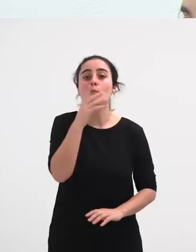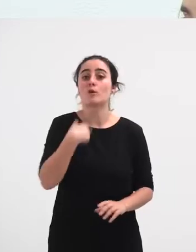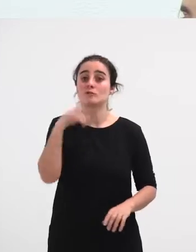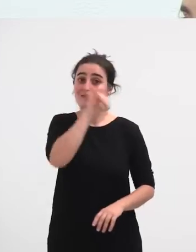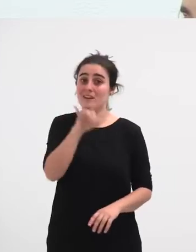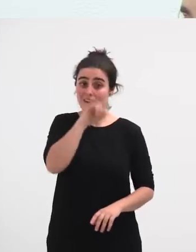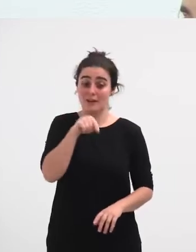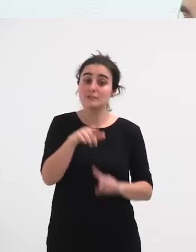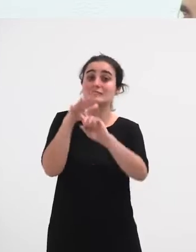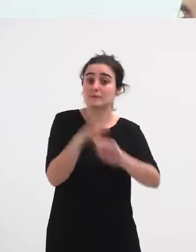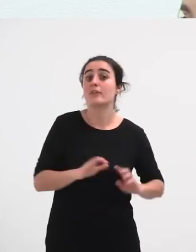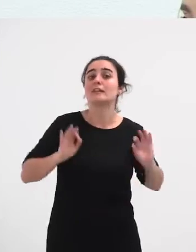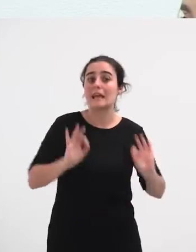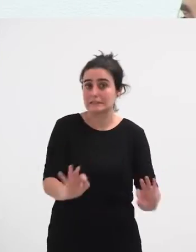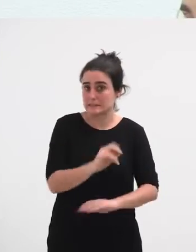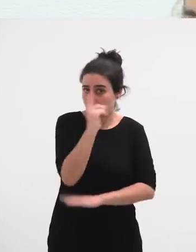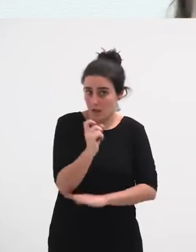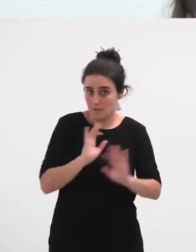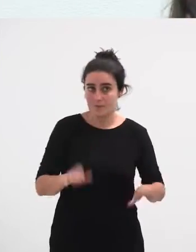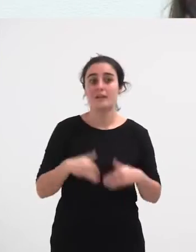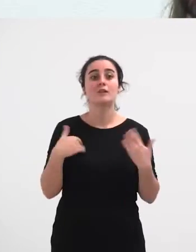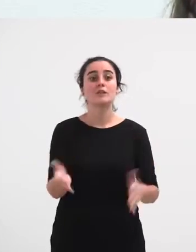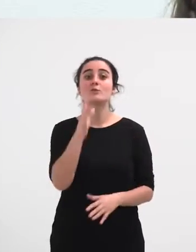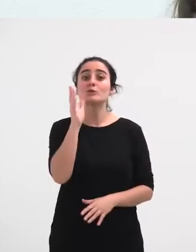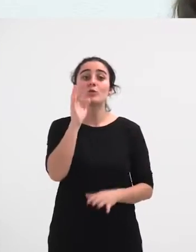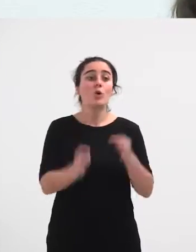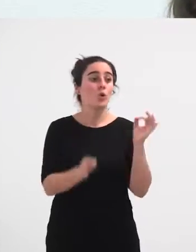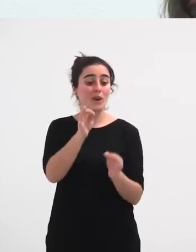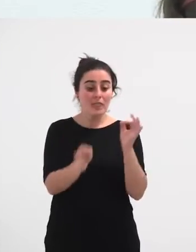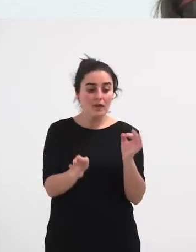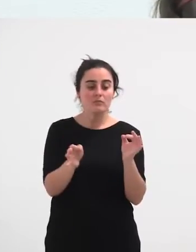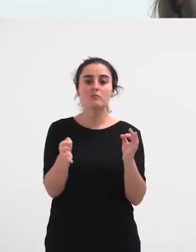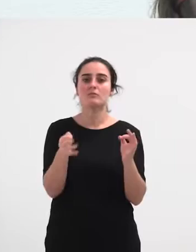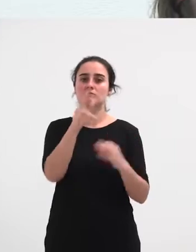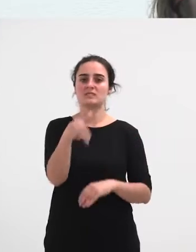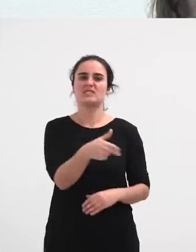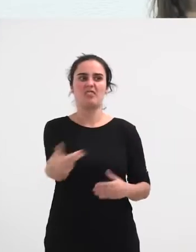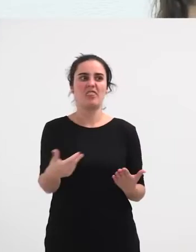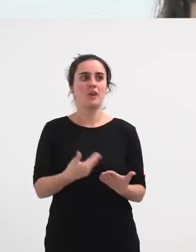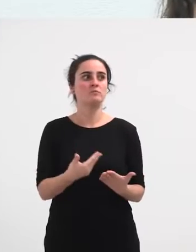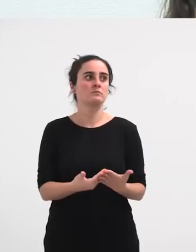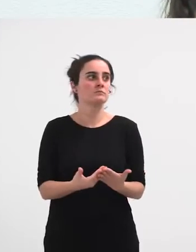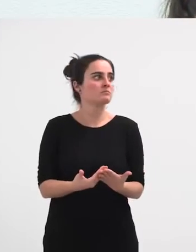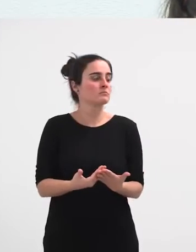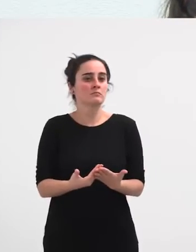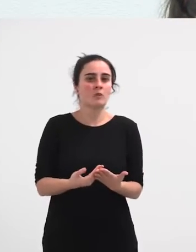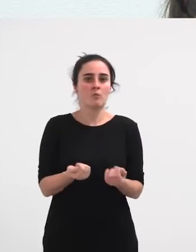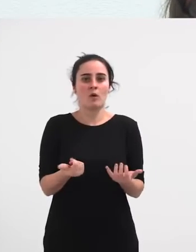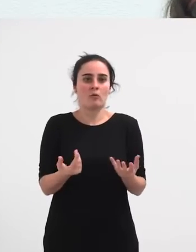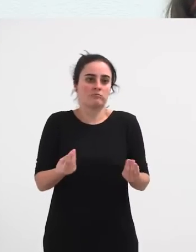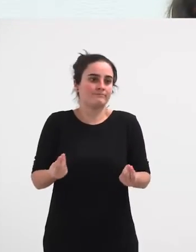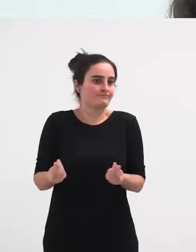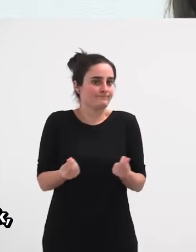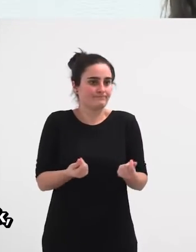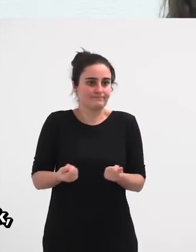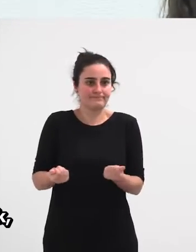eta hori diskriminazioa da bai ala bai. Orduan, argudio juridiko horren ikuspegitik, ba, sententzia buek dira nahiko hausitan jartzeko modukoak.